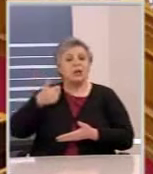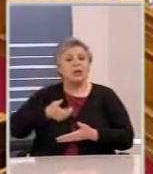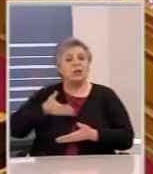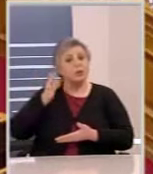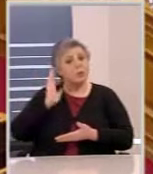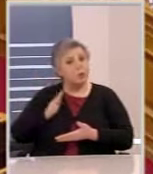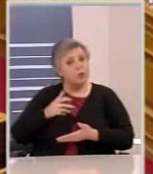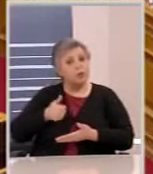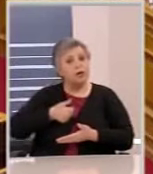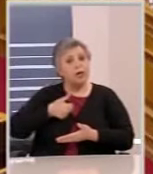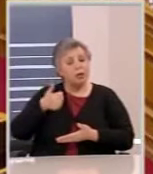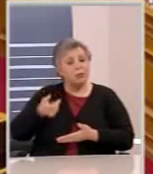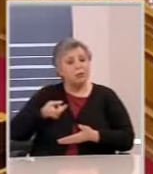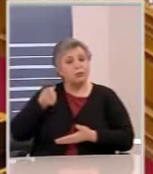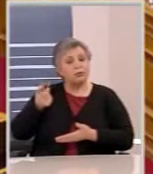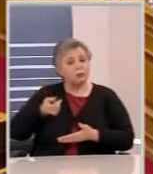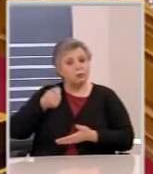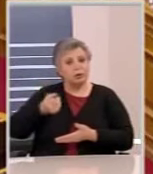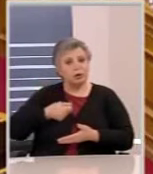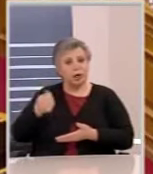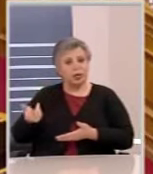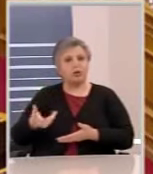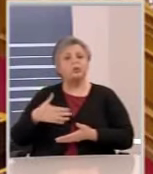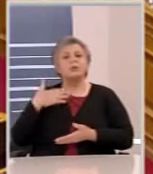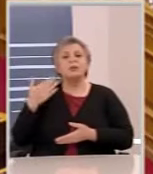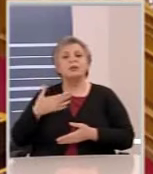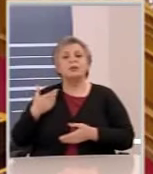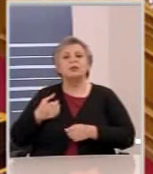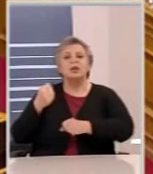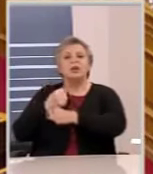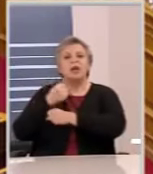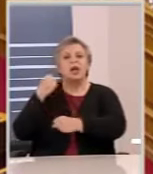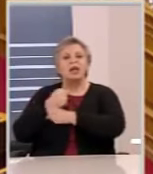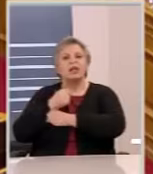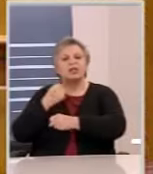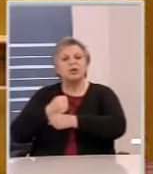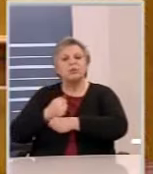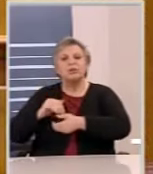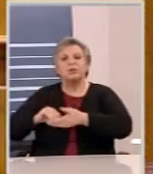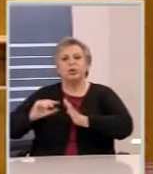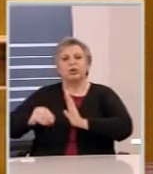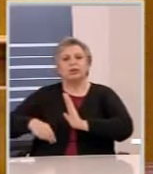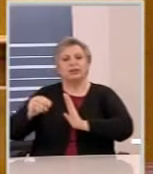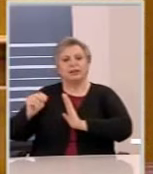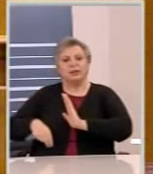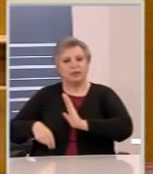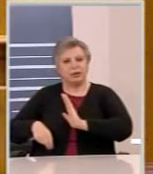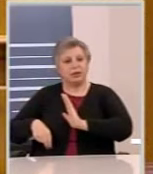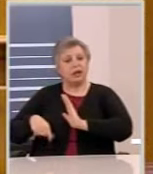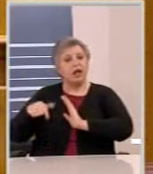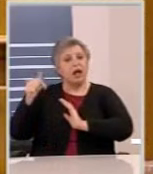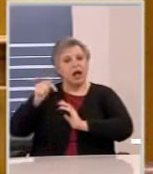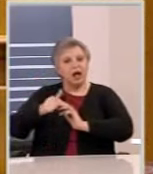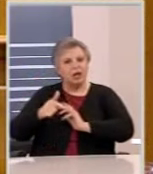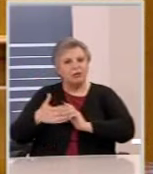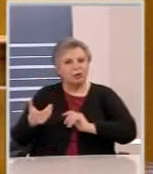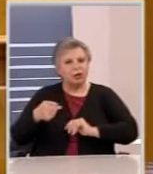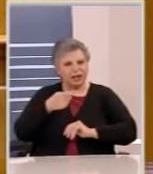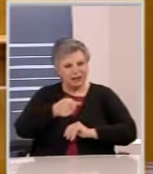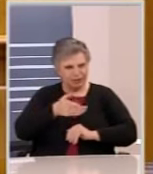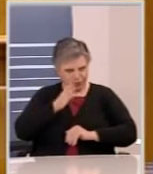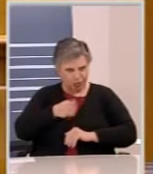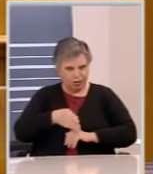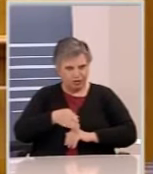συμφωνία επαναφοράς της εργασιακής κανονικότητας στον τόπο που εσείς αυτή την εργασιακή κανονικότητα την